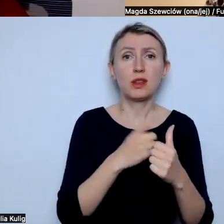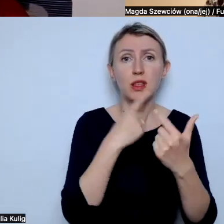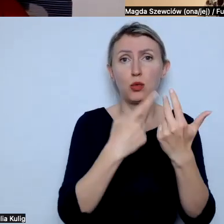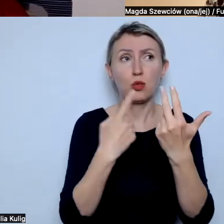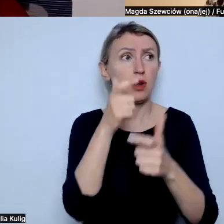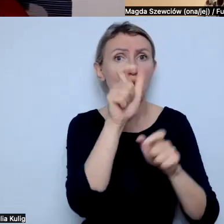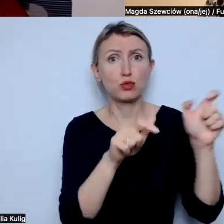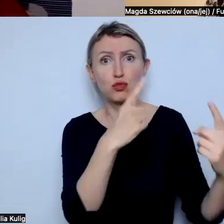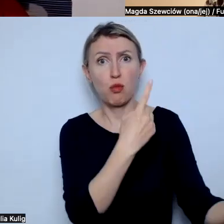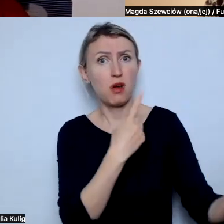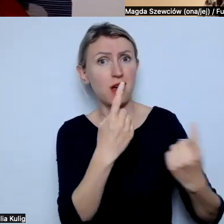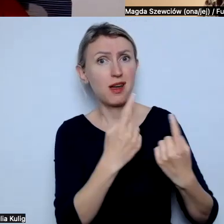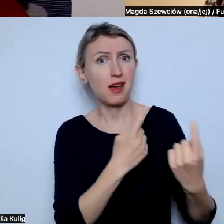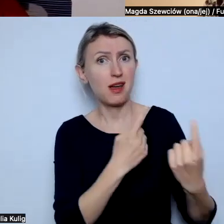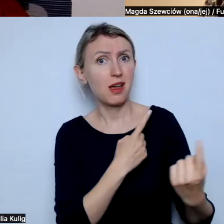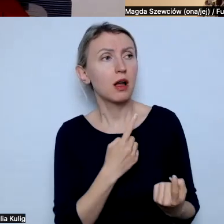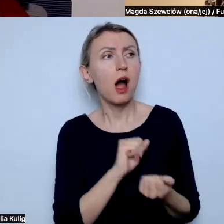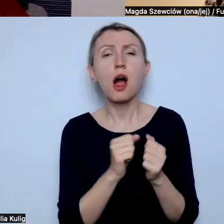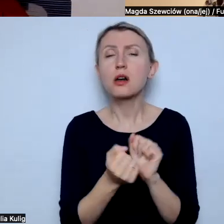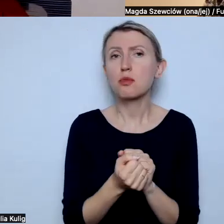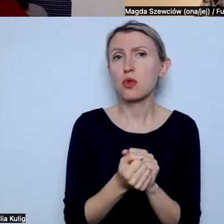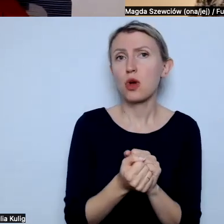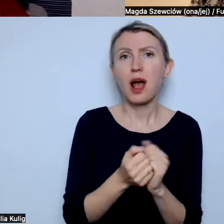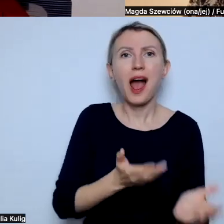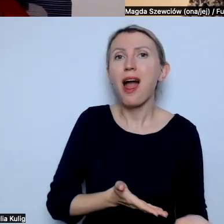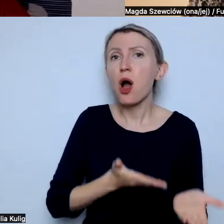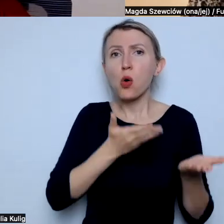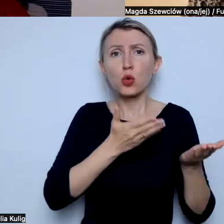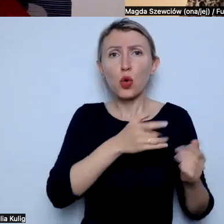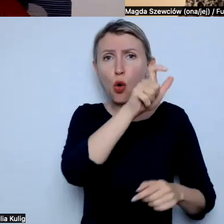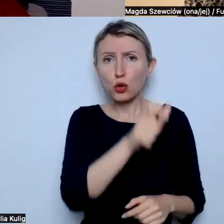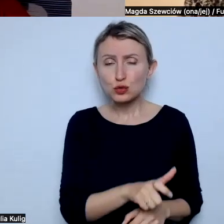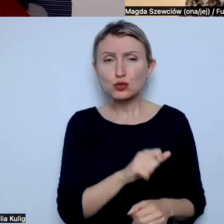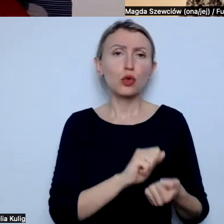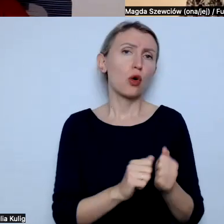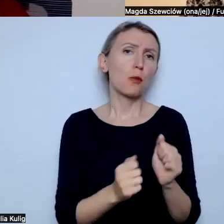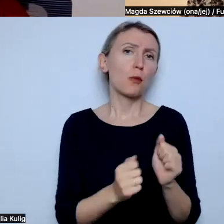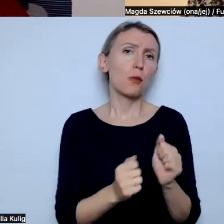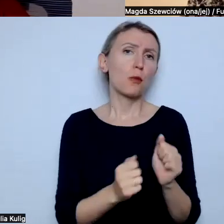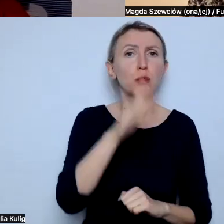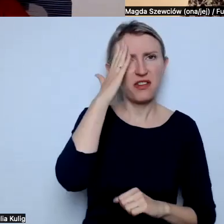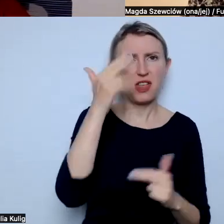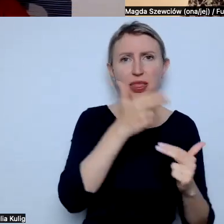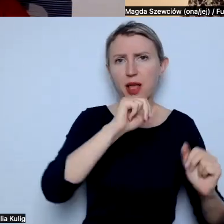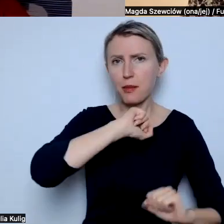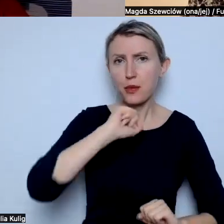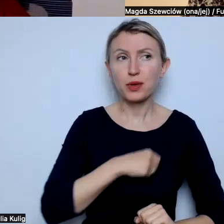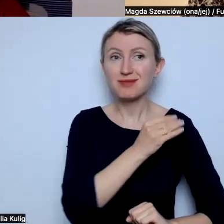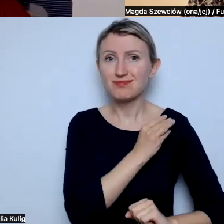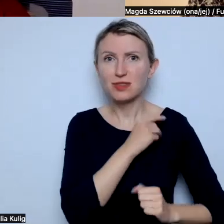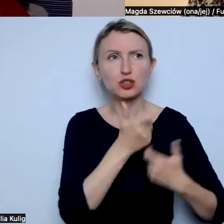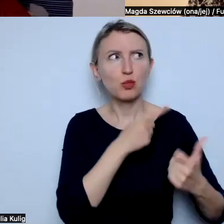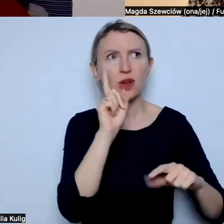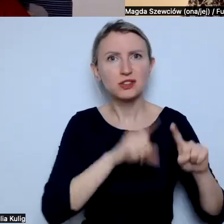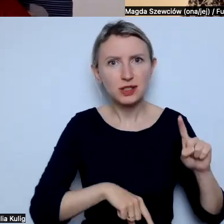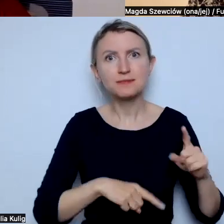albo osoba, która jest autorytetem, albo osoba, która wie o tym temacie i mówi nam, hej, zrobiłaś to źle,